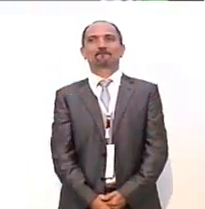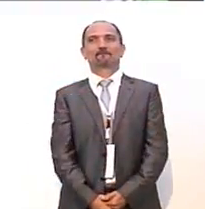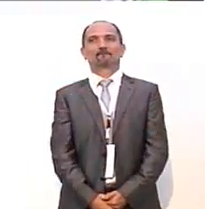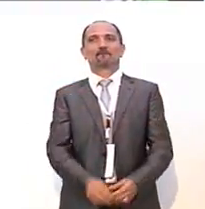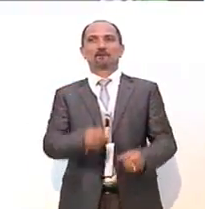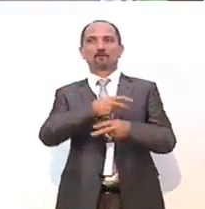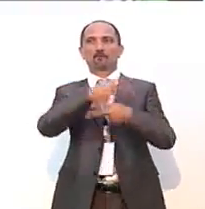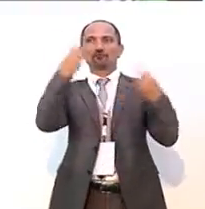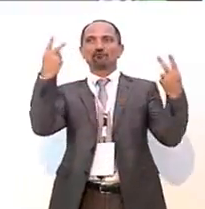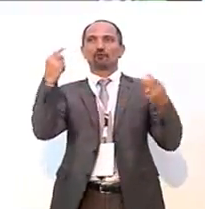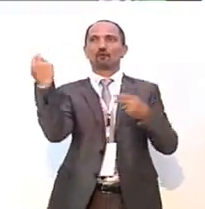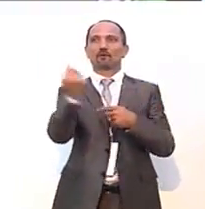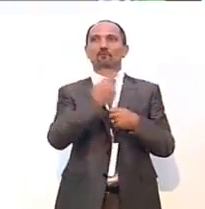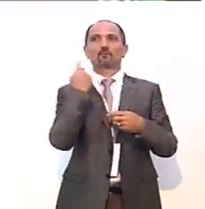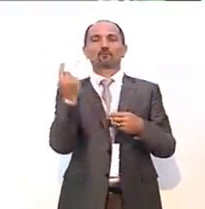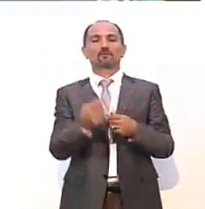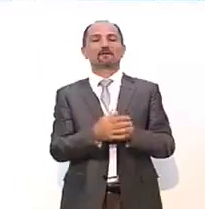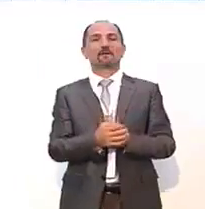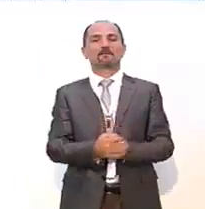Buongiorno a tutti.